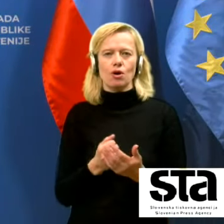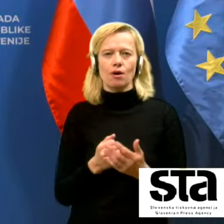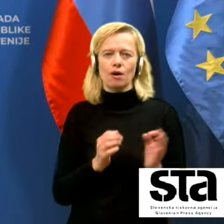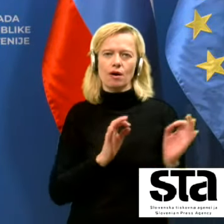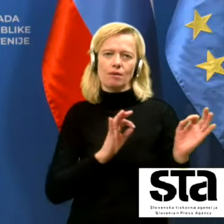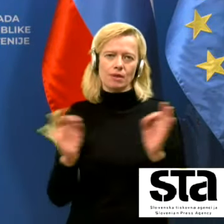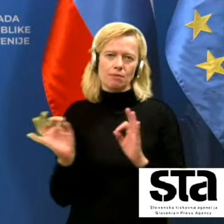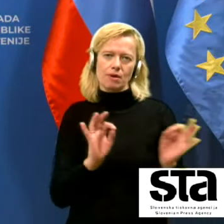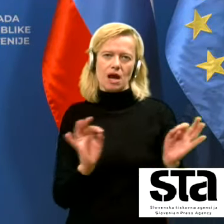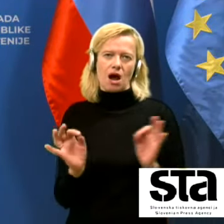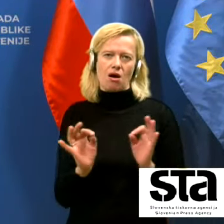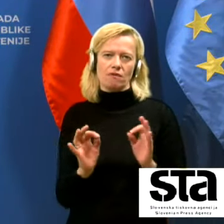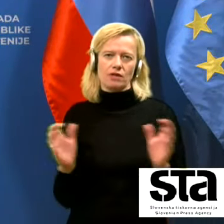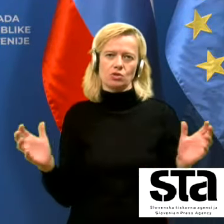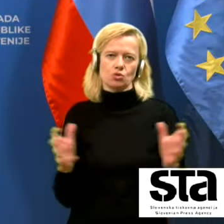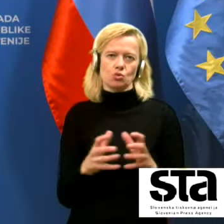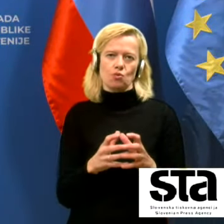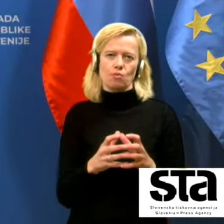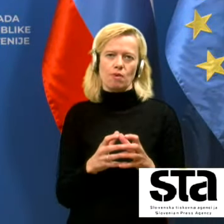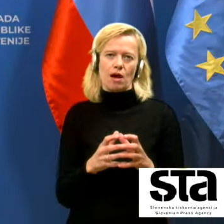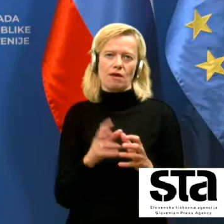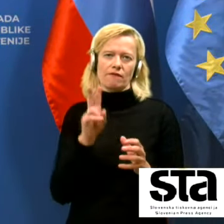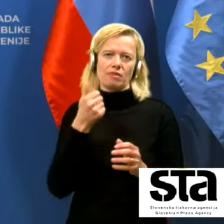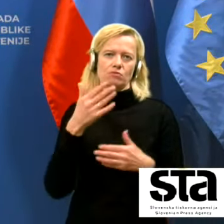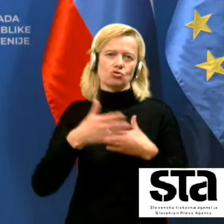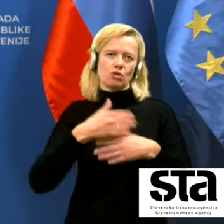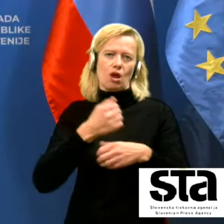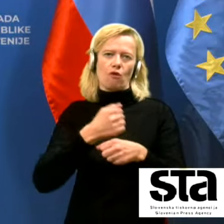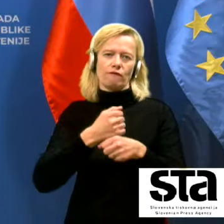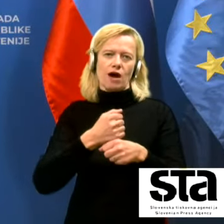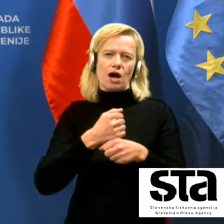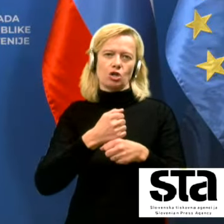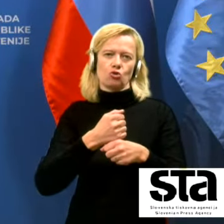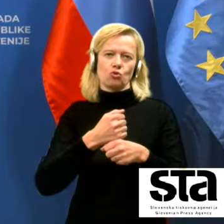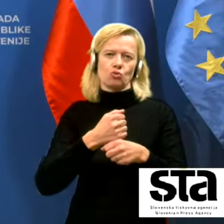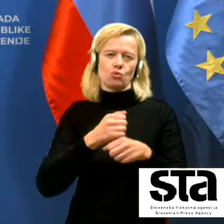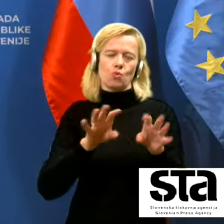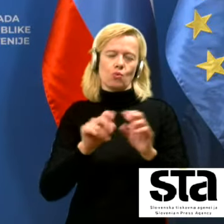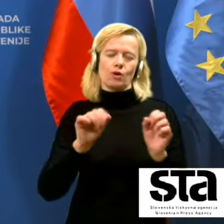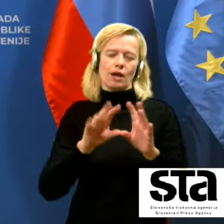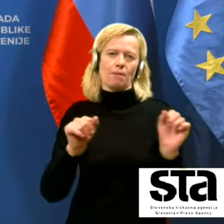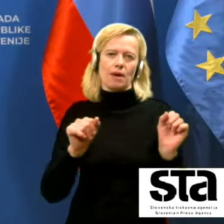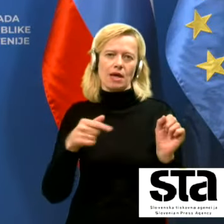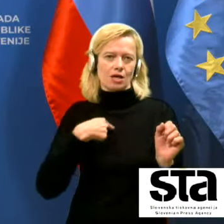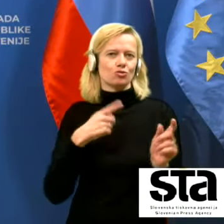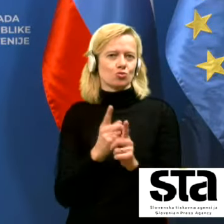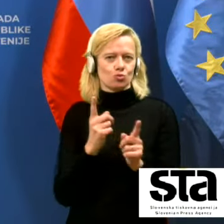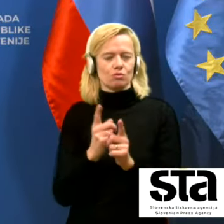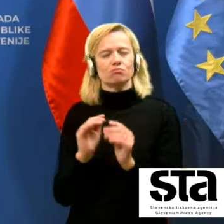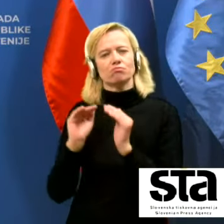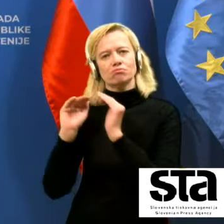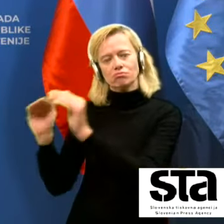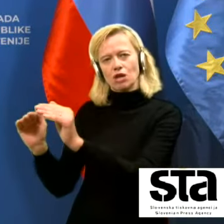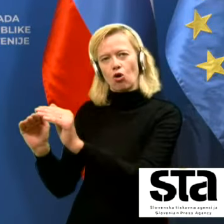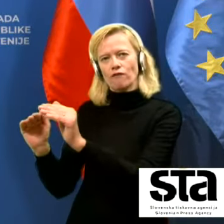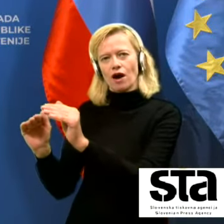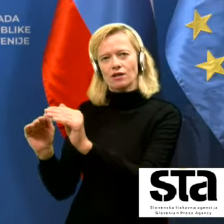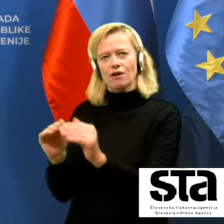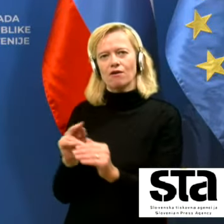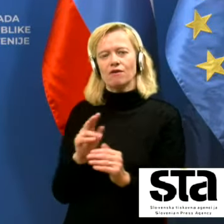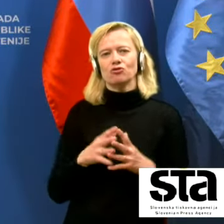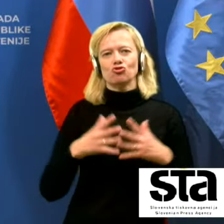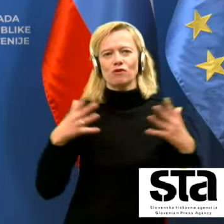pripravljali skupaj v nekem sodelovanju ukrepe in jaz sem jih tudi zagovarjal in v čim večji meri